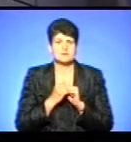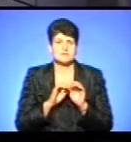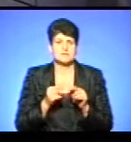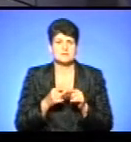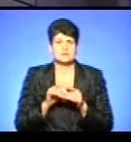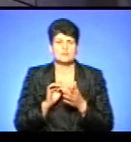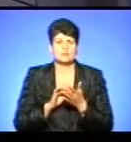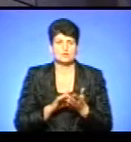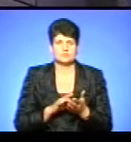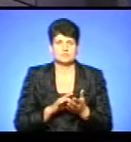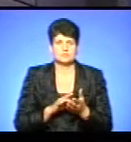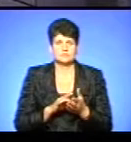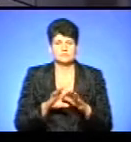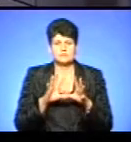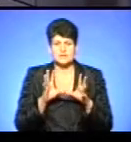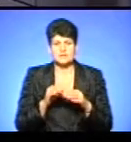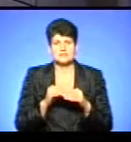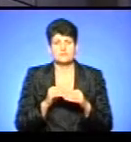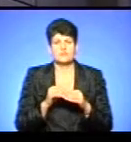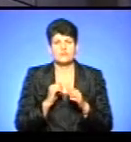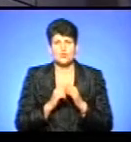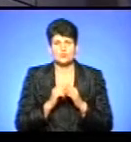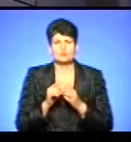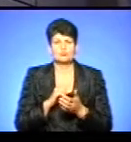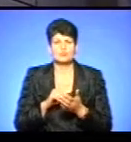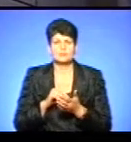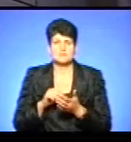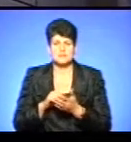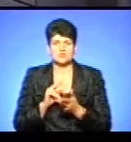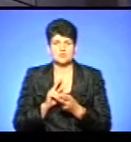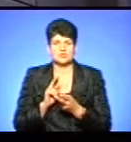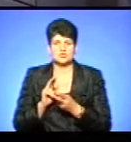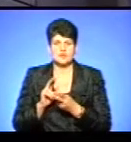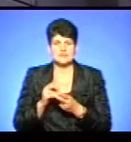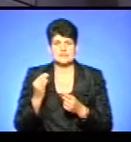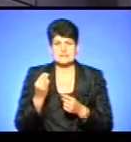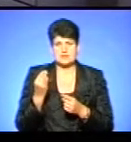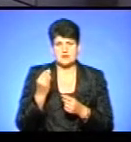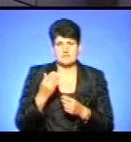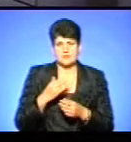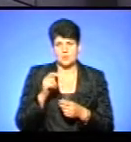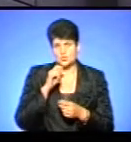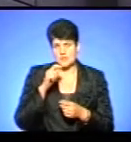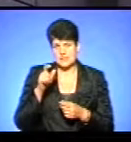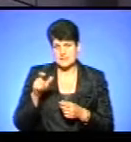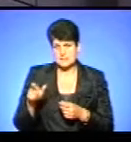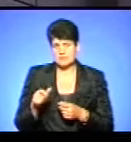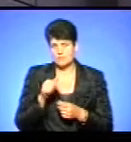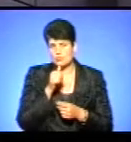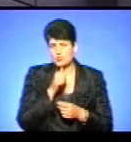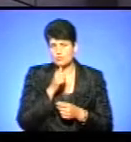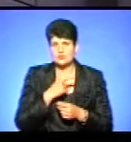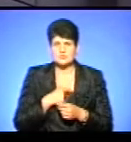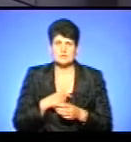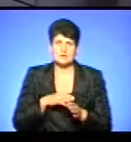таких подорожей? Ну, в принципі, практично в кожному місті ми зустрічали дуже цікавих українців, які дійсно пробують себе